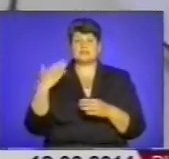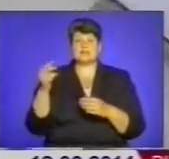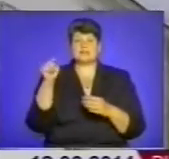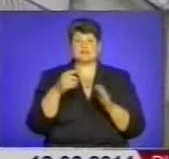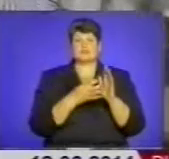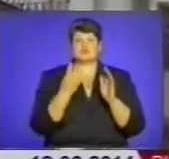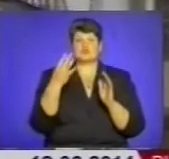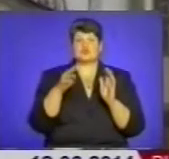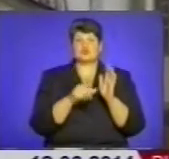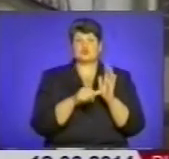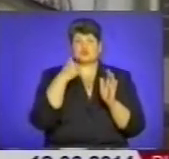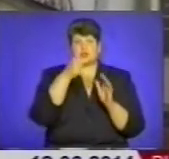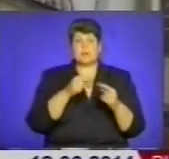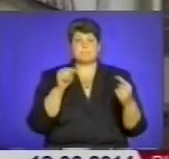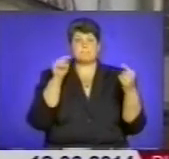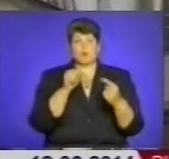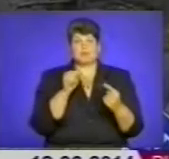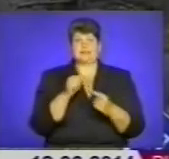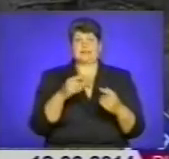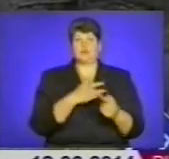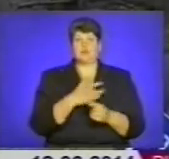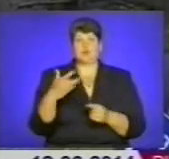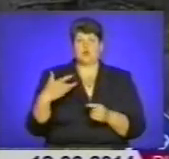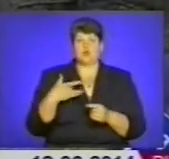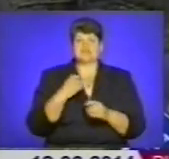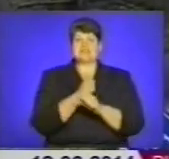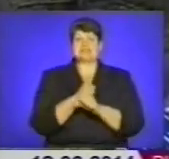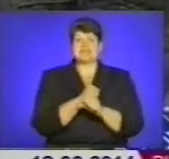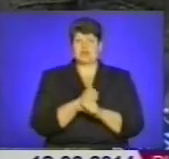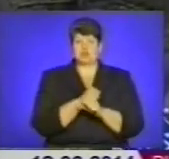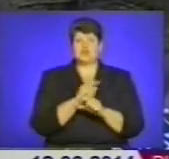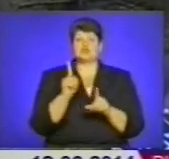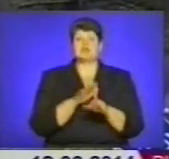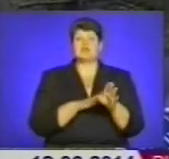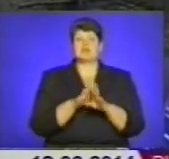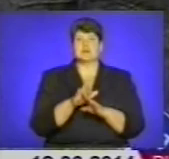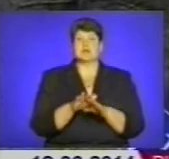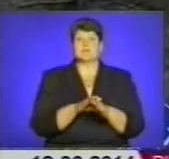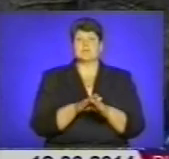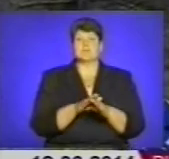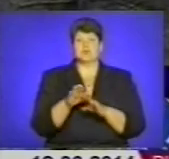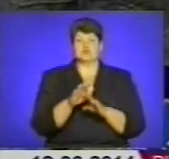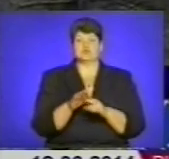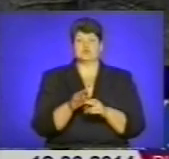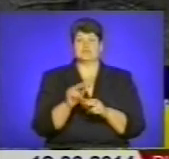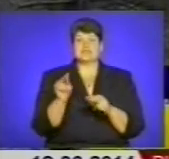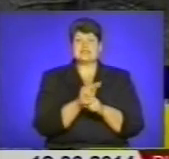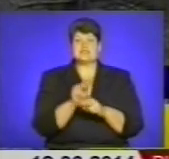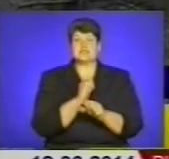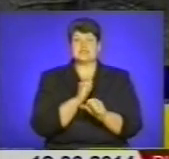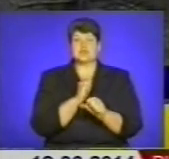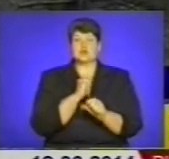року діє протитуберкульозний санаторій. Щоб виконати повноцінні реставраційні роботи, відповідно тут